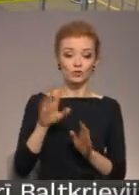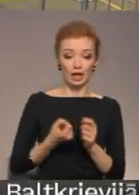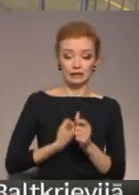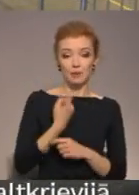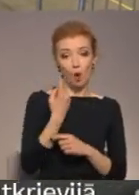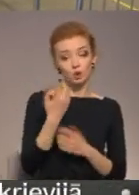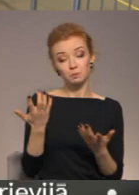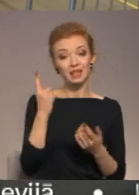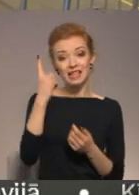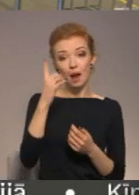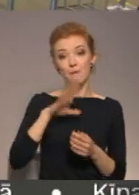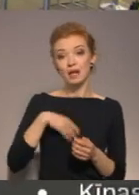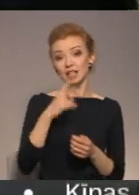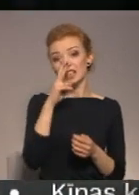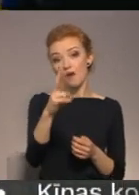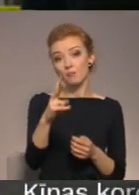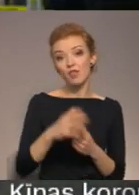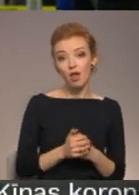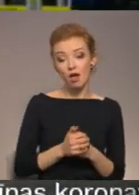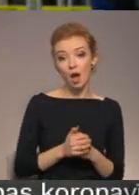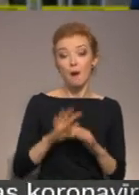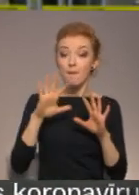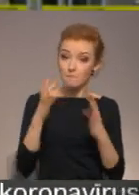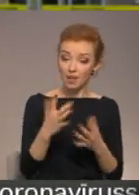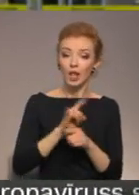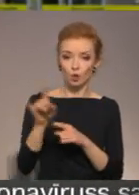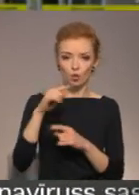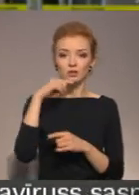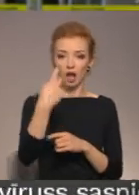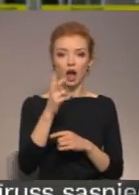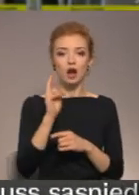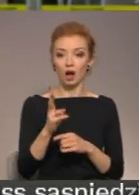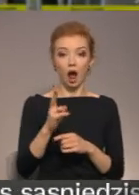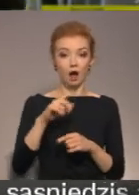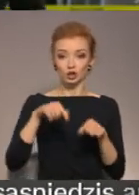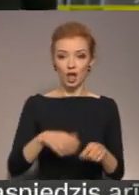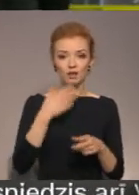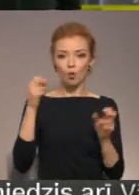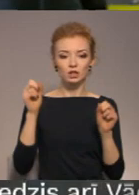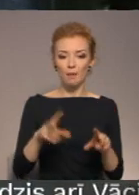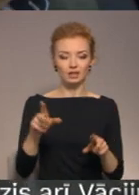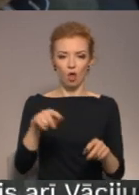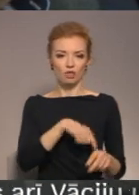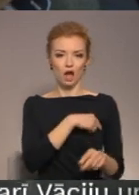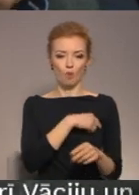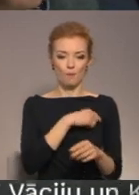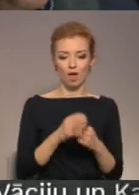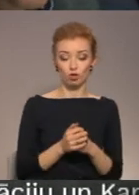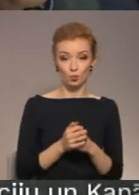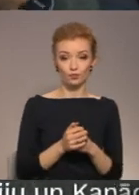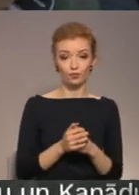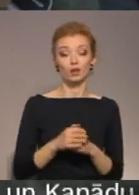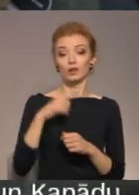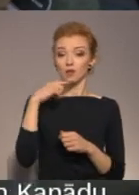10. vai 14. dienā. Tiesa, lidost atzīst, ka tās arī cībā nemaz nav īpašo termometru. Lidostai šādi